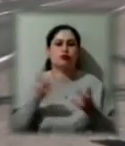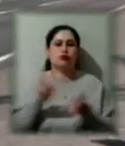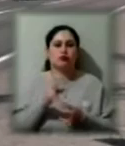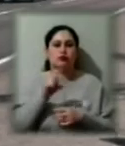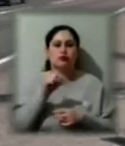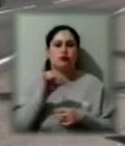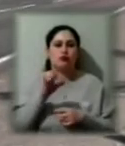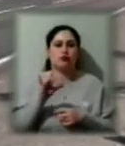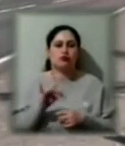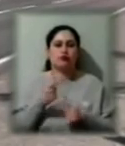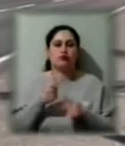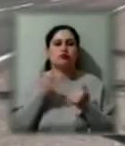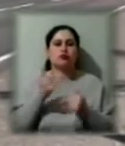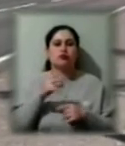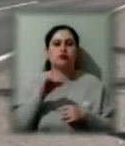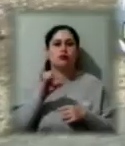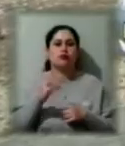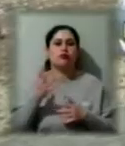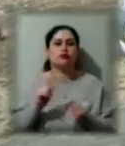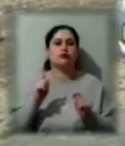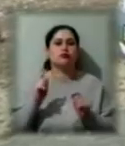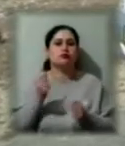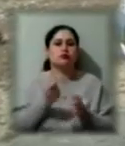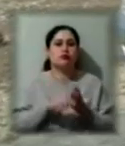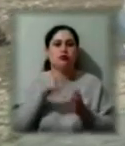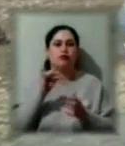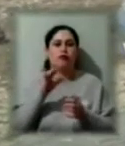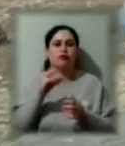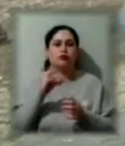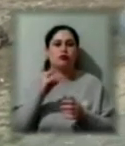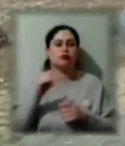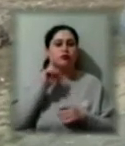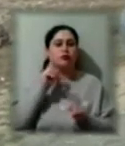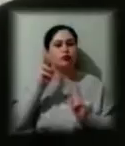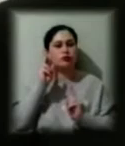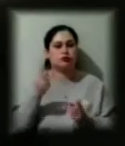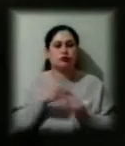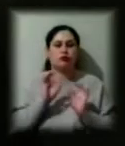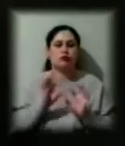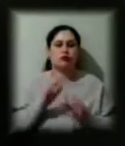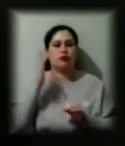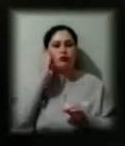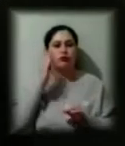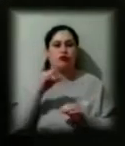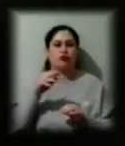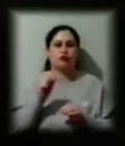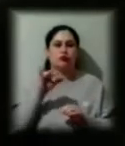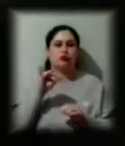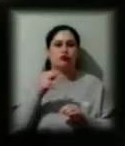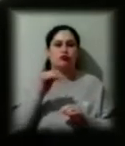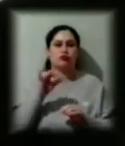Наразі термін, на який ліві Солонці закривають на карантин, не визначено. Про це сказав голова облдержадміністрації Юрій Гусєв.